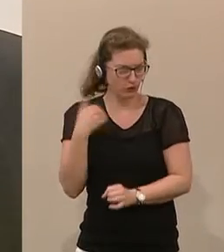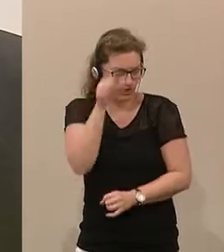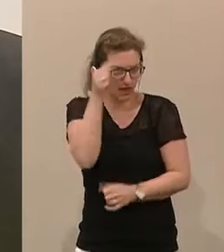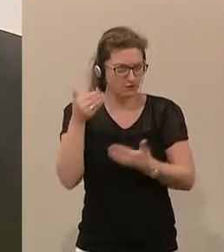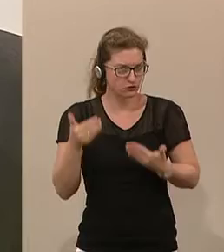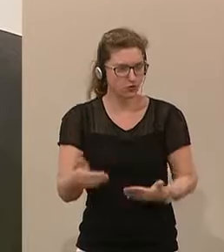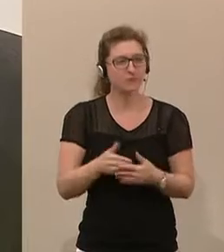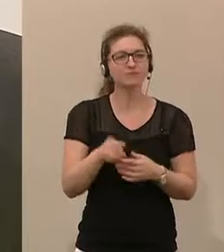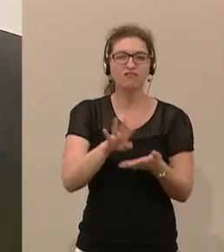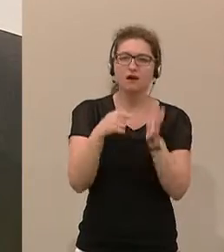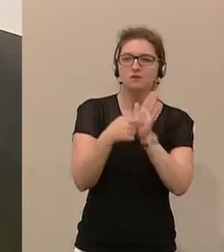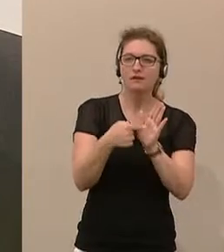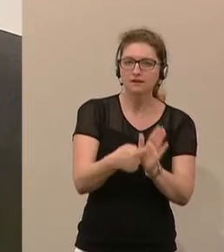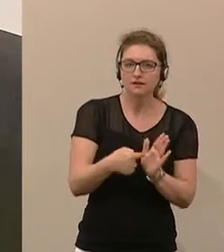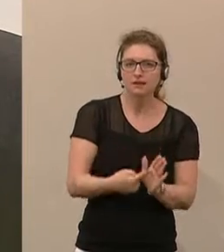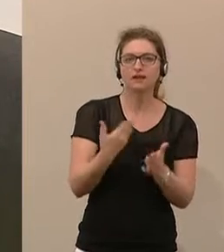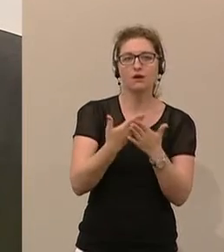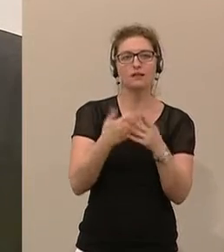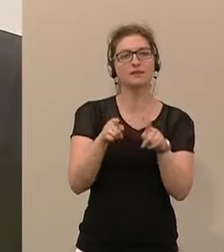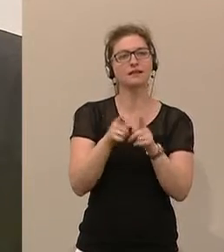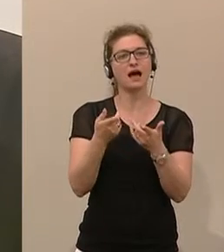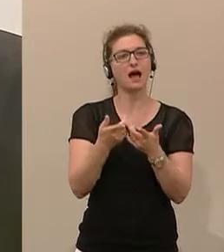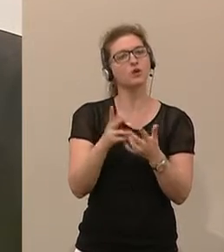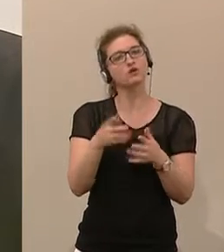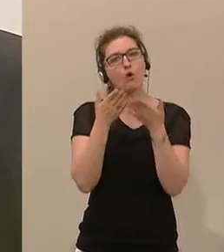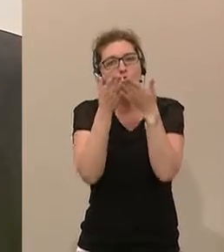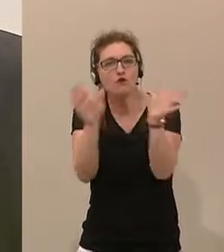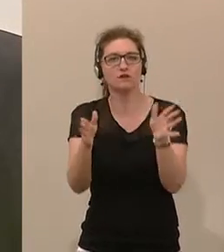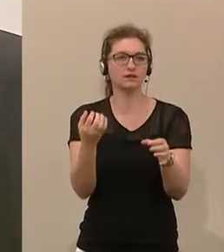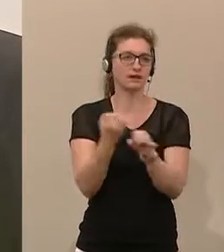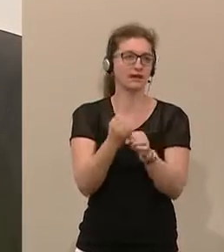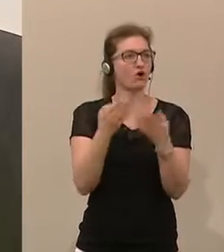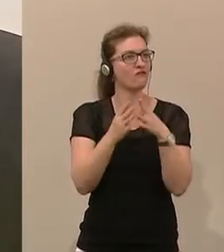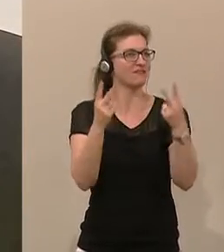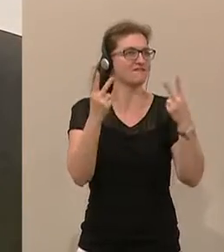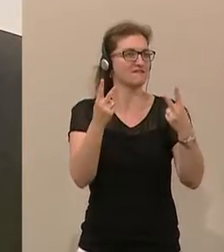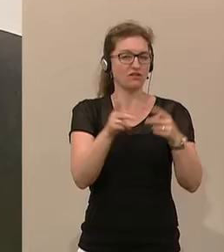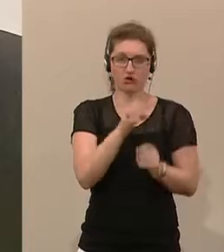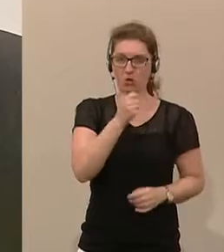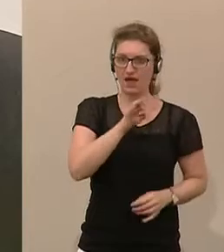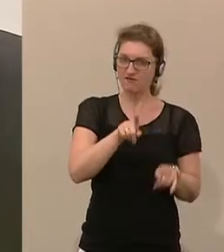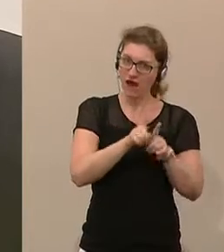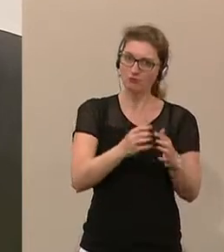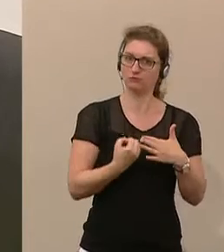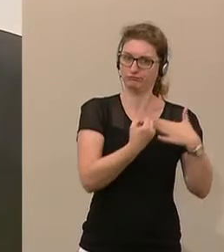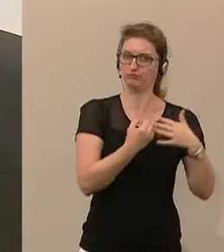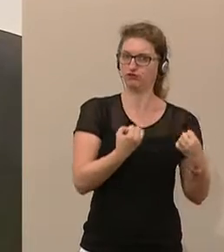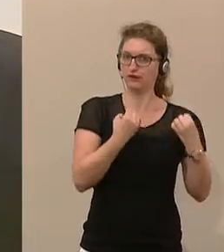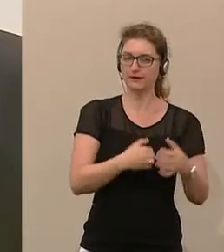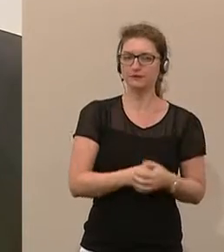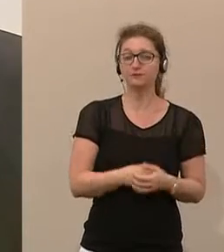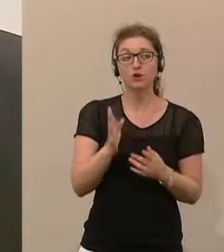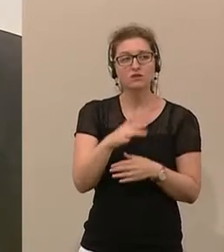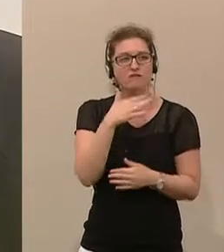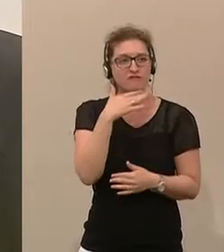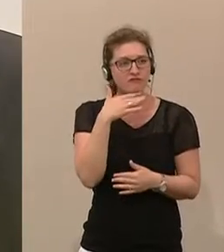hat, darzustellen und damit den Public-Value-Charakter des ORF auch zu verstärken und viel, viel an, wenn